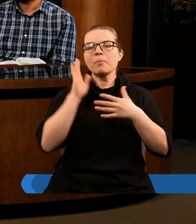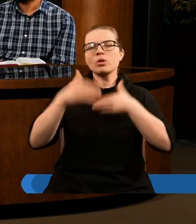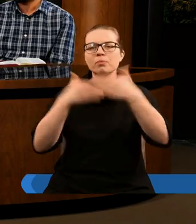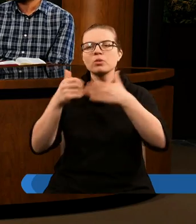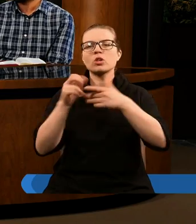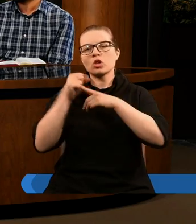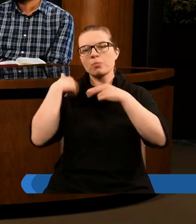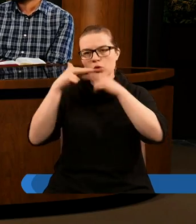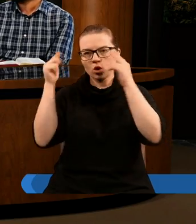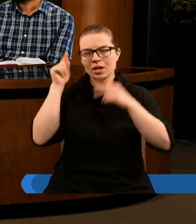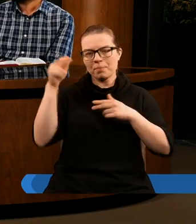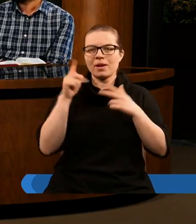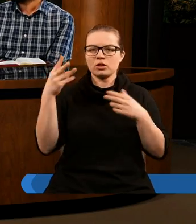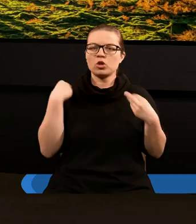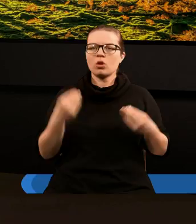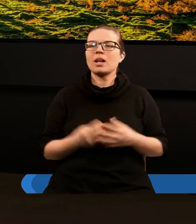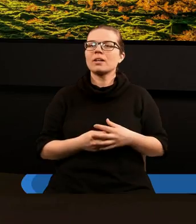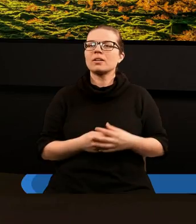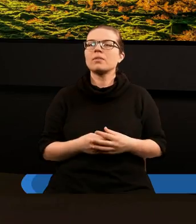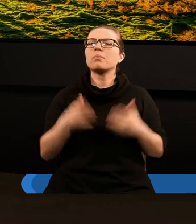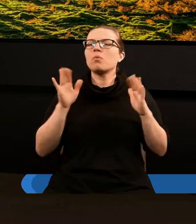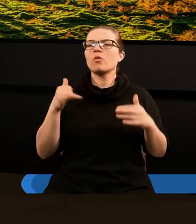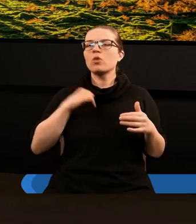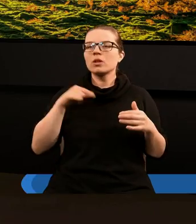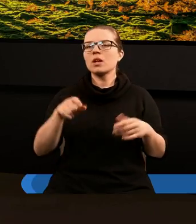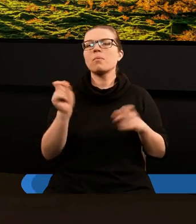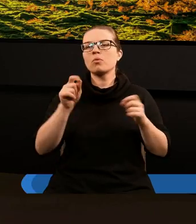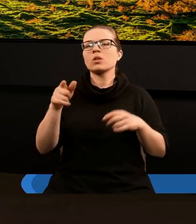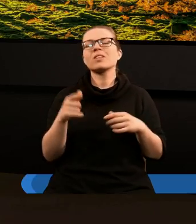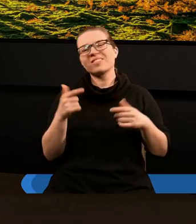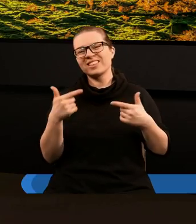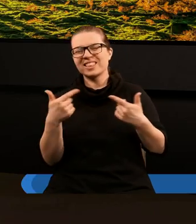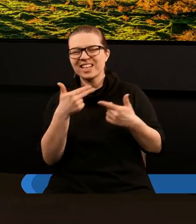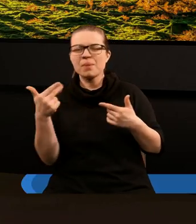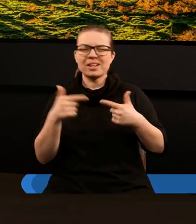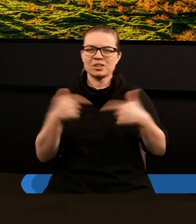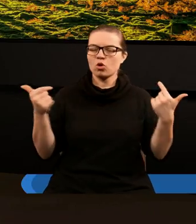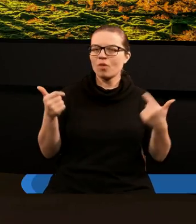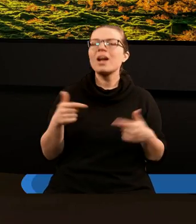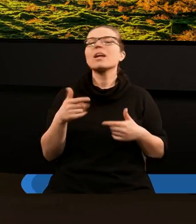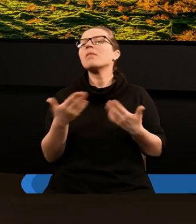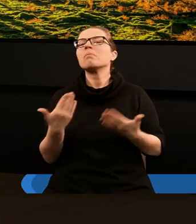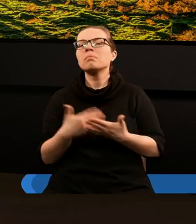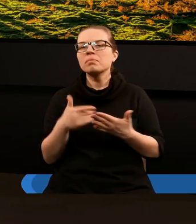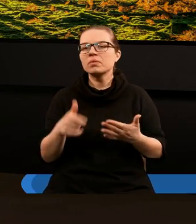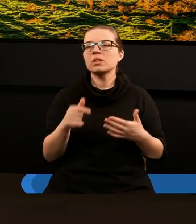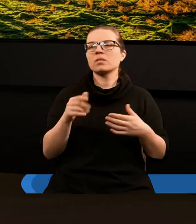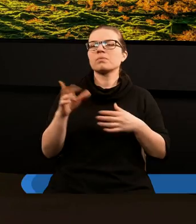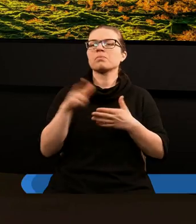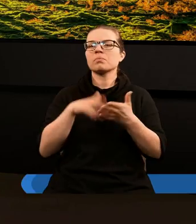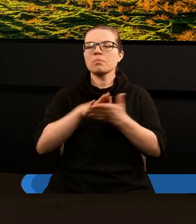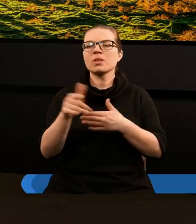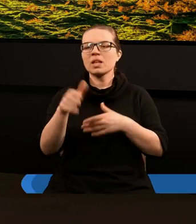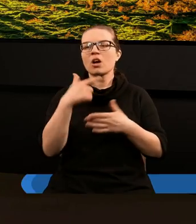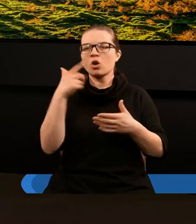już bezpośredni kontakt z Bogiem. Pozwolę sobie teraz poruszyć dość kontrowersyjne zagadnienie, mianowicie czytaliśmy na